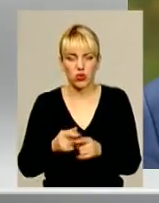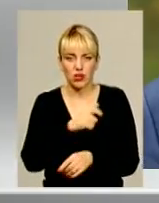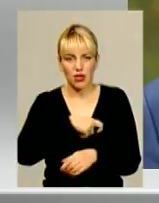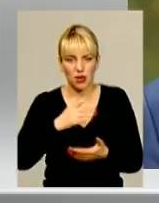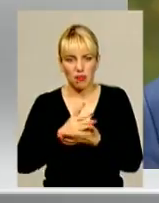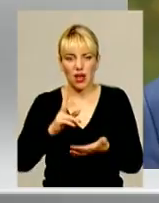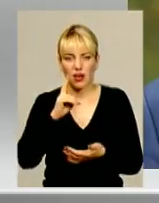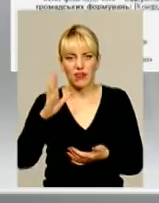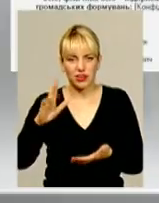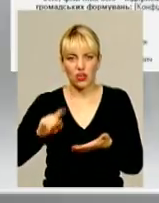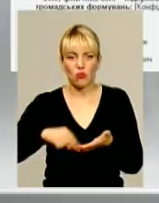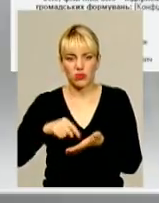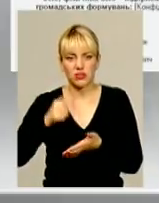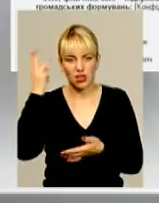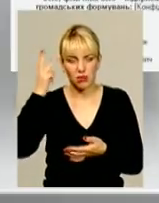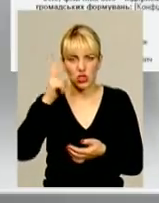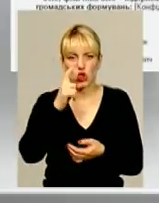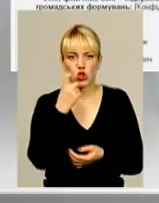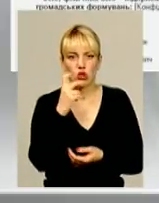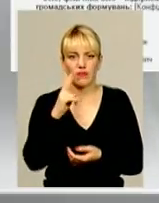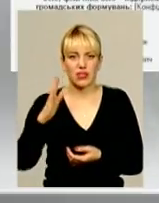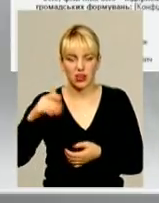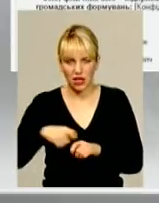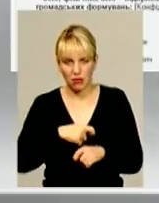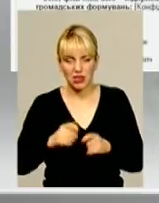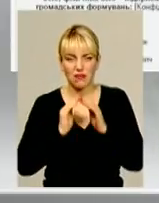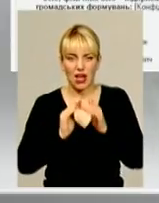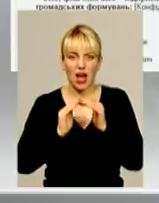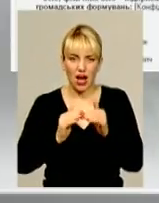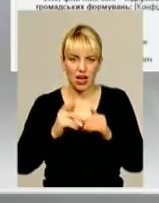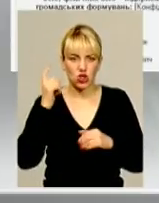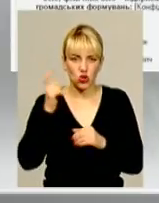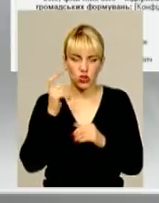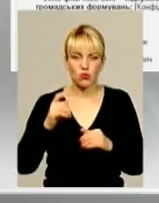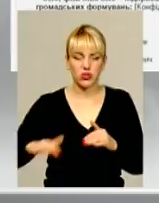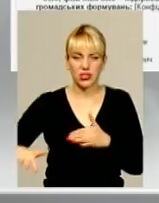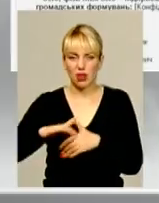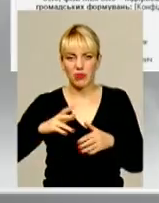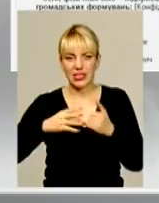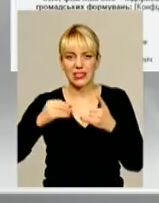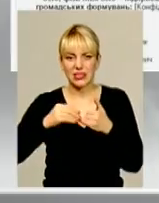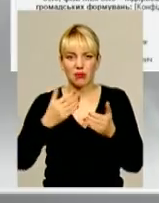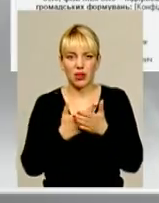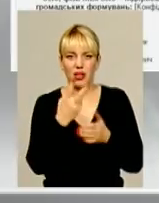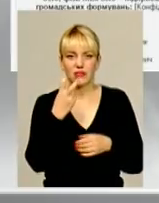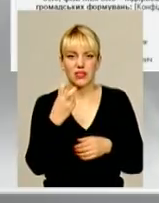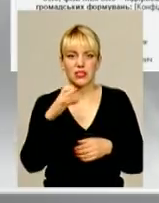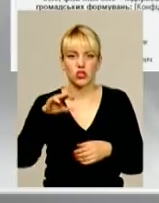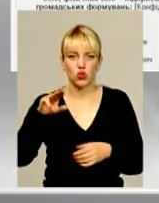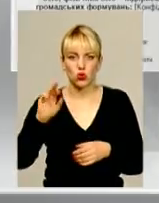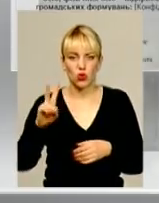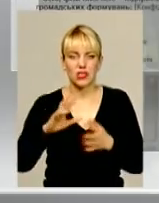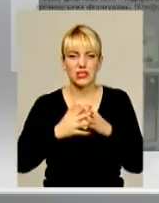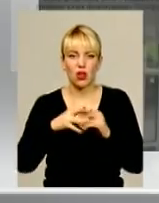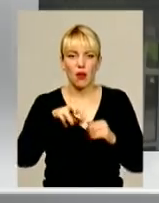квартиру у Хмельницькому більше як на 100 квадратів, гараж, господарське приміщення та земельну ділянку площею понад 200 соток у селі